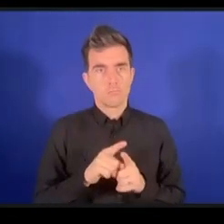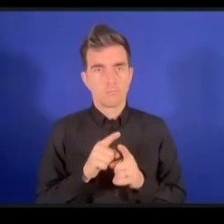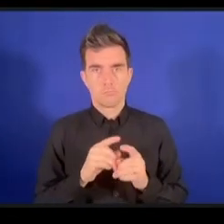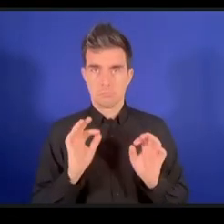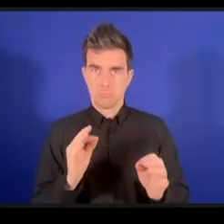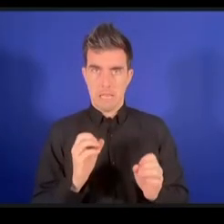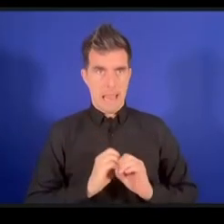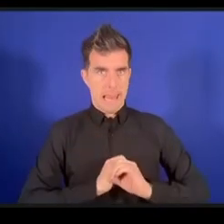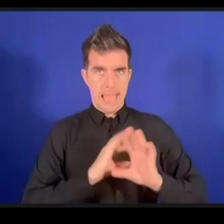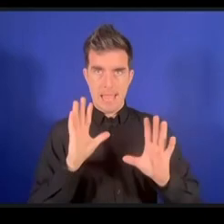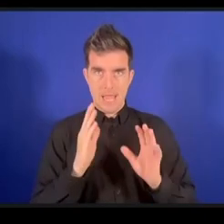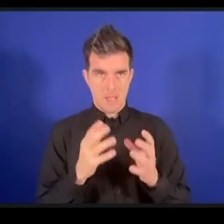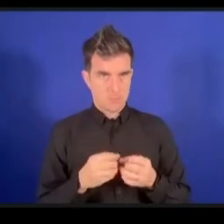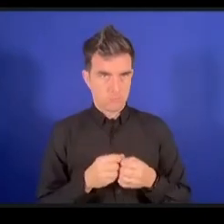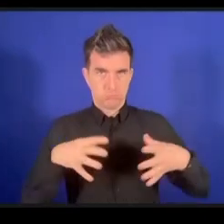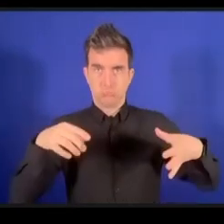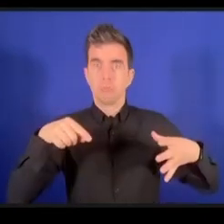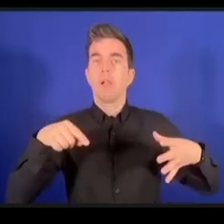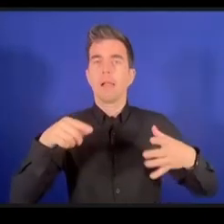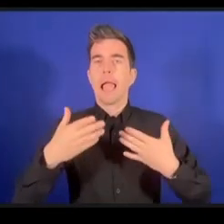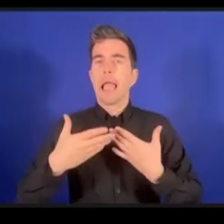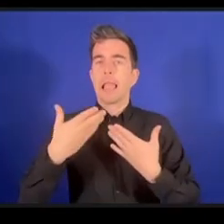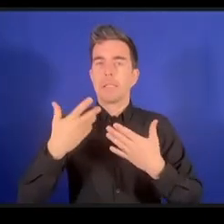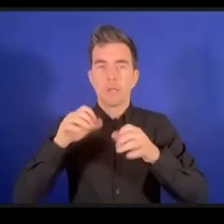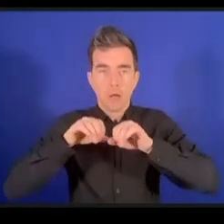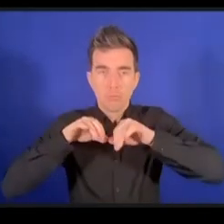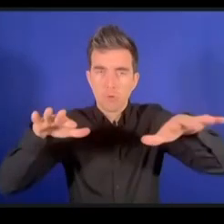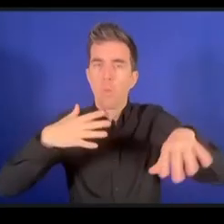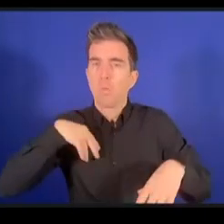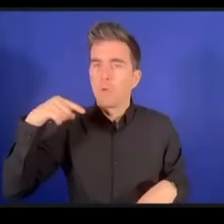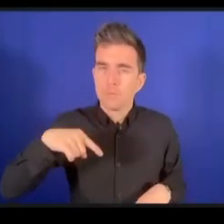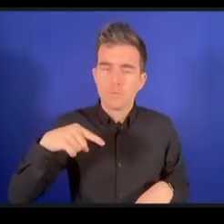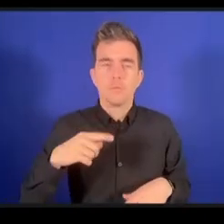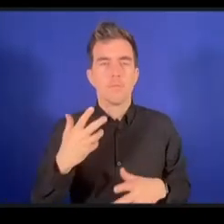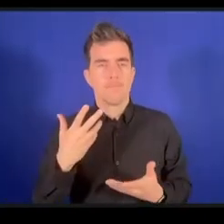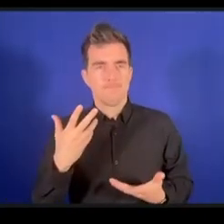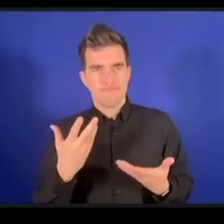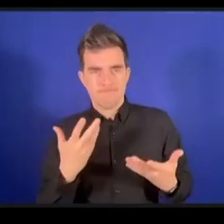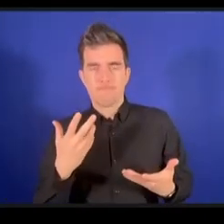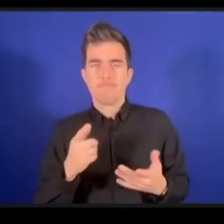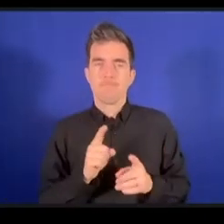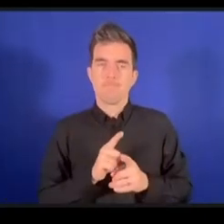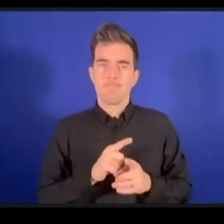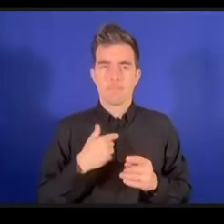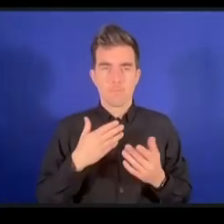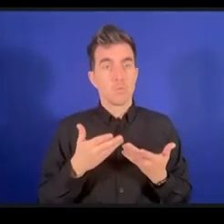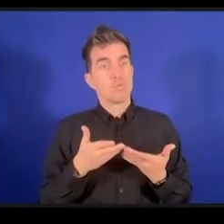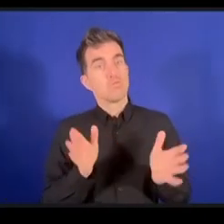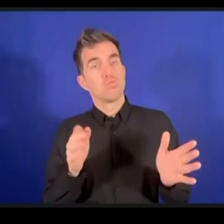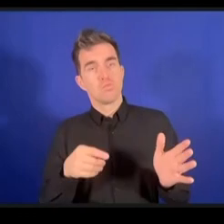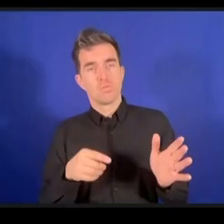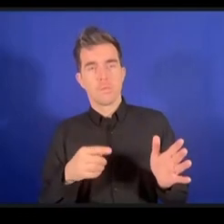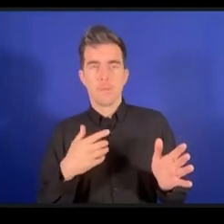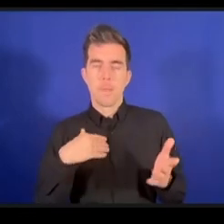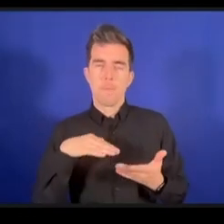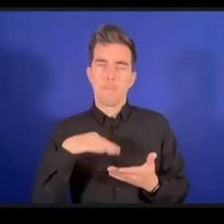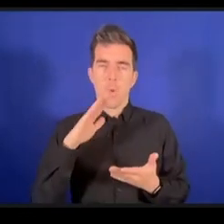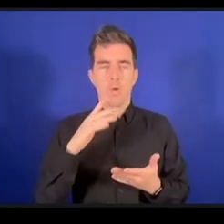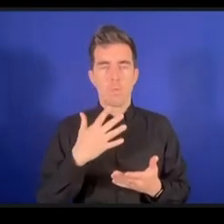دعونا نخرج من النطاق الذي نناقش هنا ونتحدث عن بناء